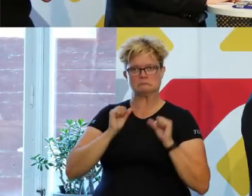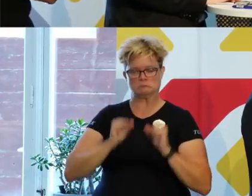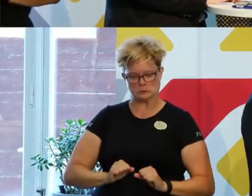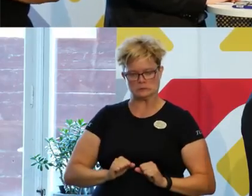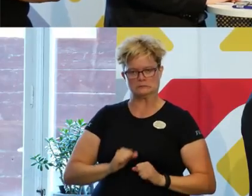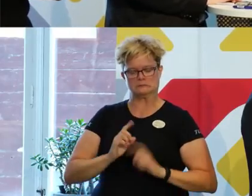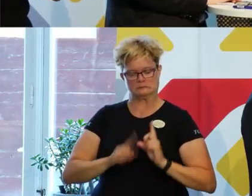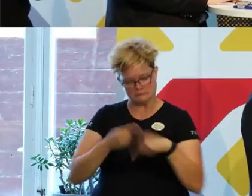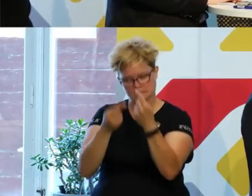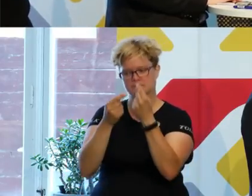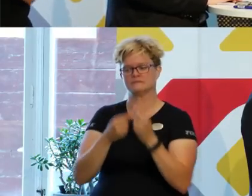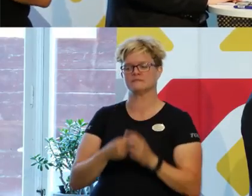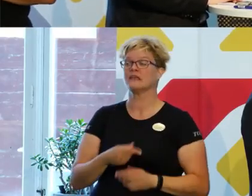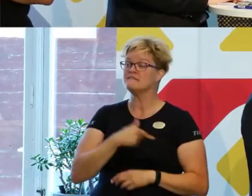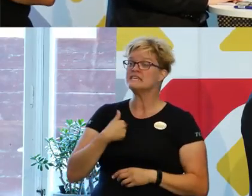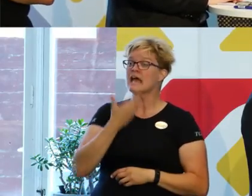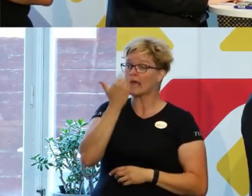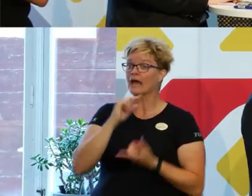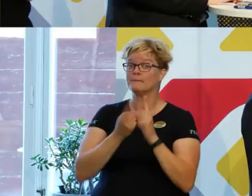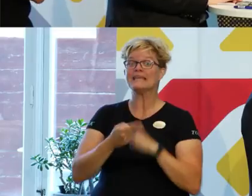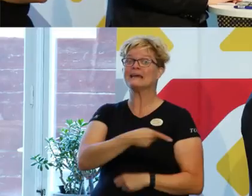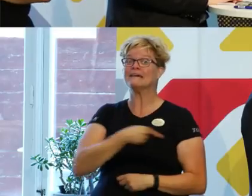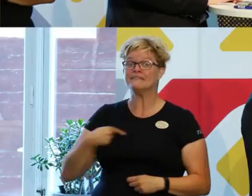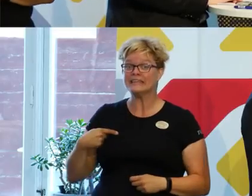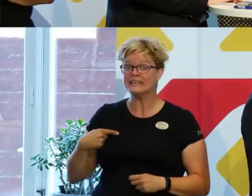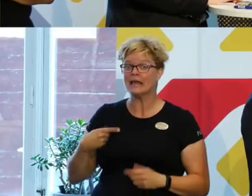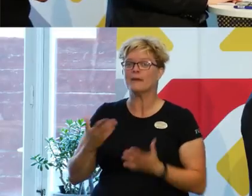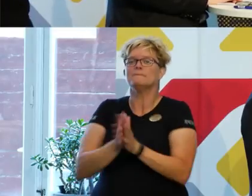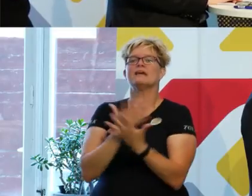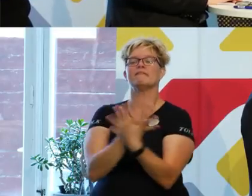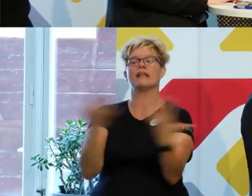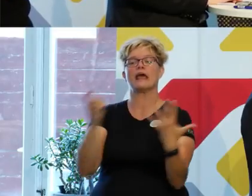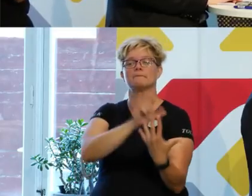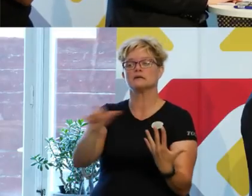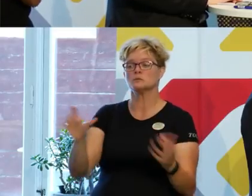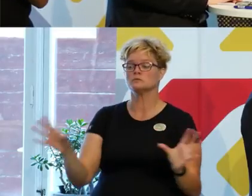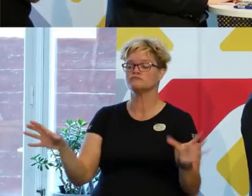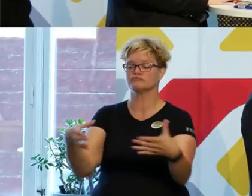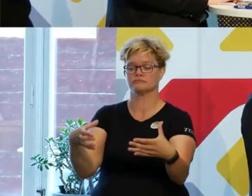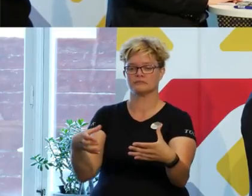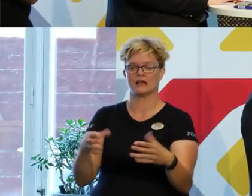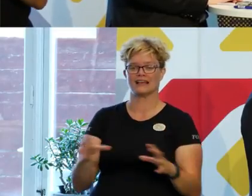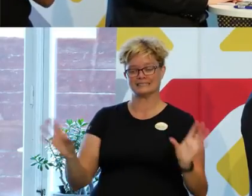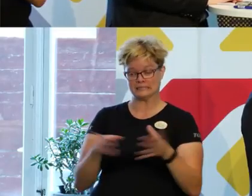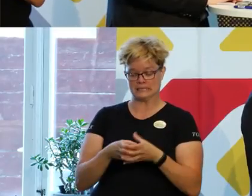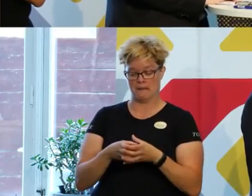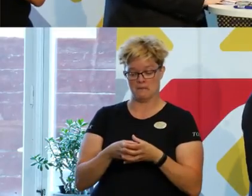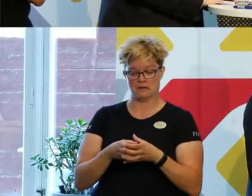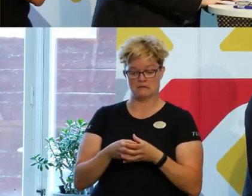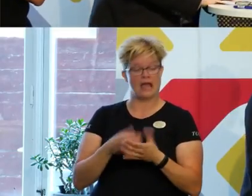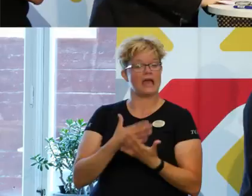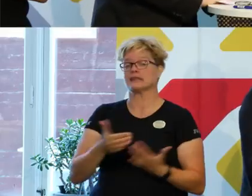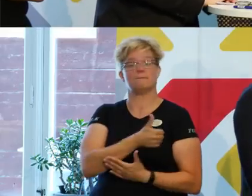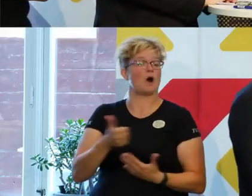Vi kan bli vi med flera. Och tillsammans kan vi inte bara